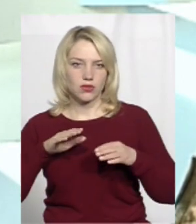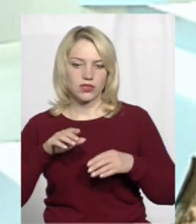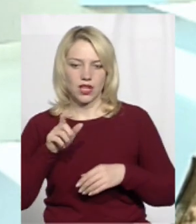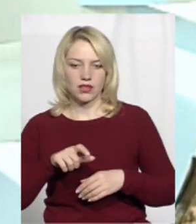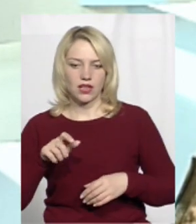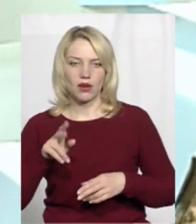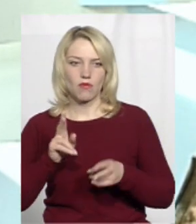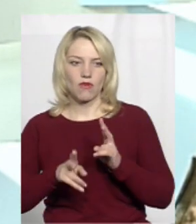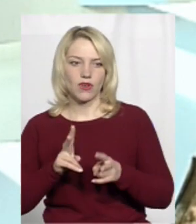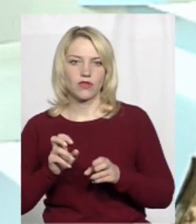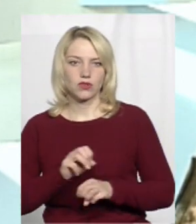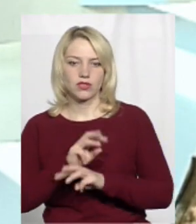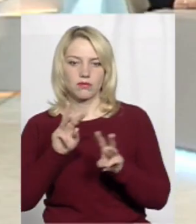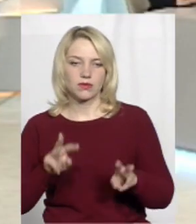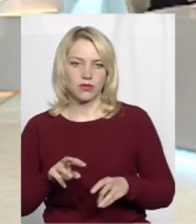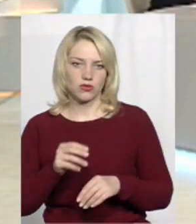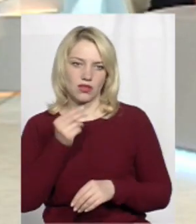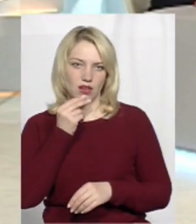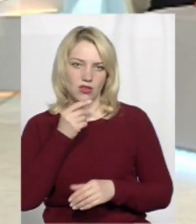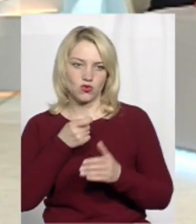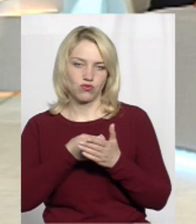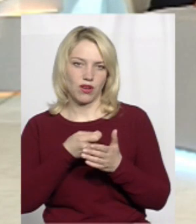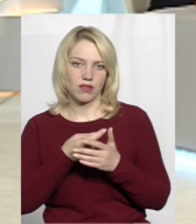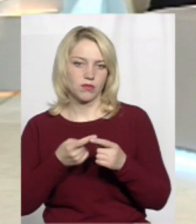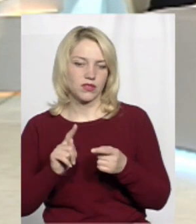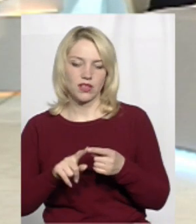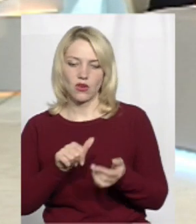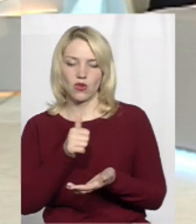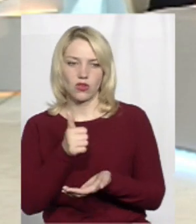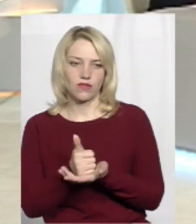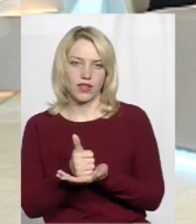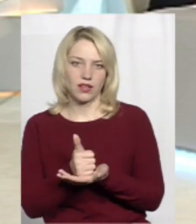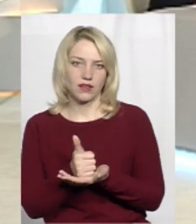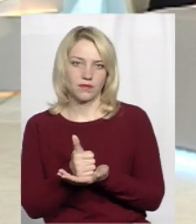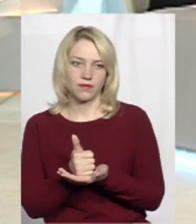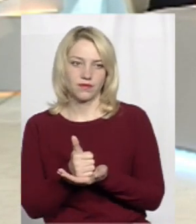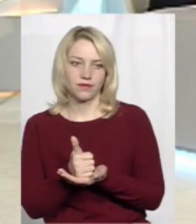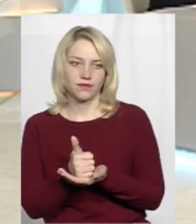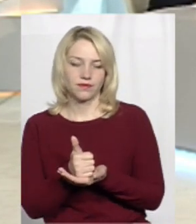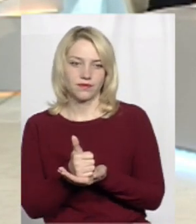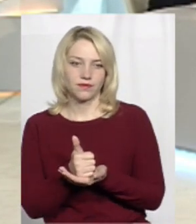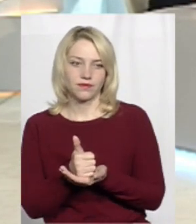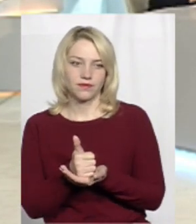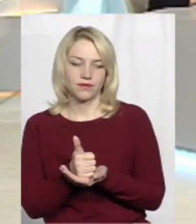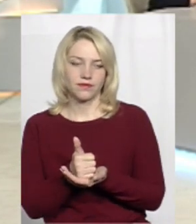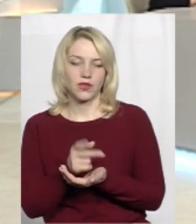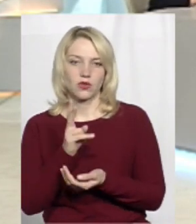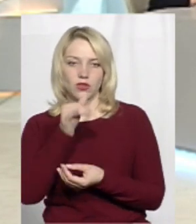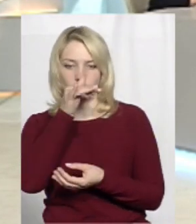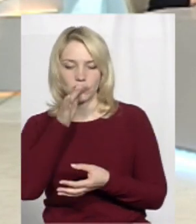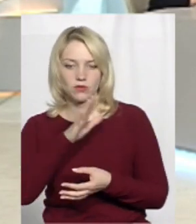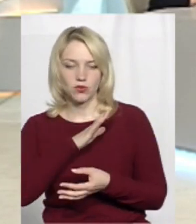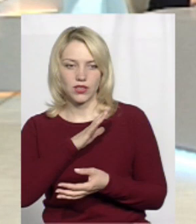забезпечать харчування. А це саме-саме головне, щоб військов спробував. Хто не може бути